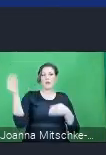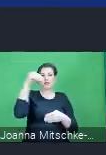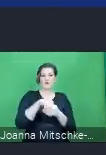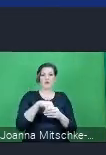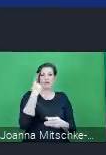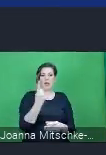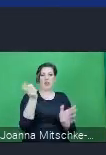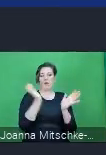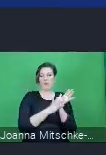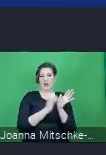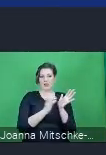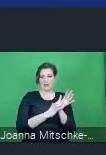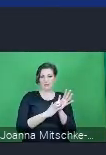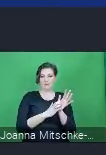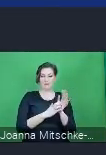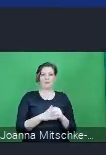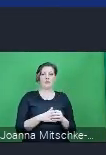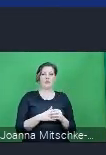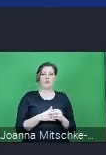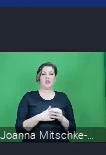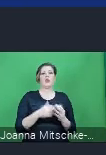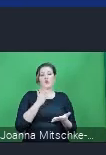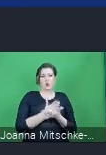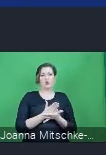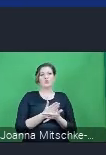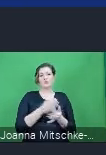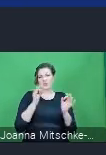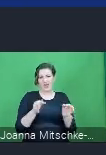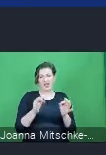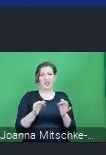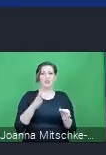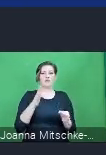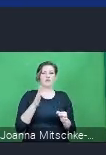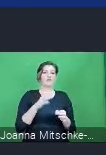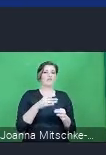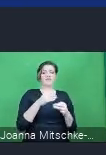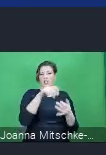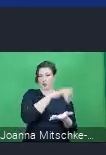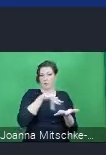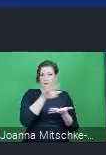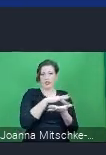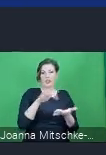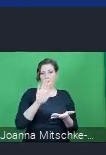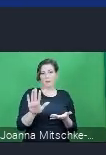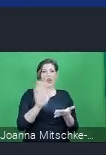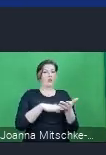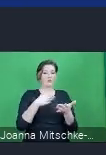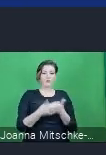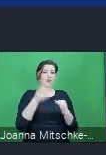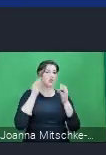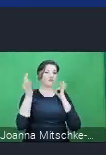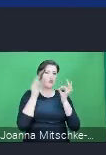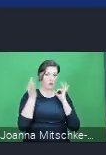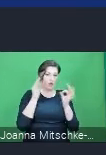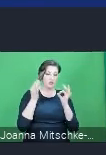między innymi tutaj z baz, które już są na przykład tak w gminach i posiadają pewne dane i informacje, które